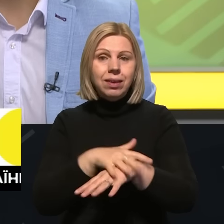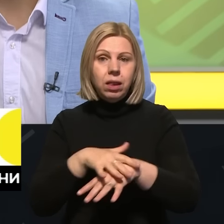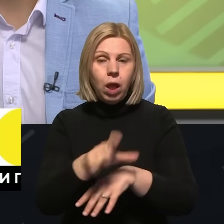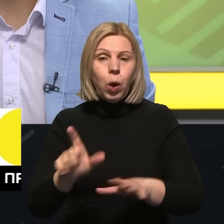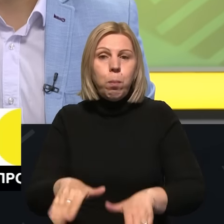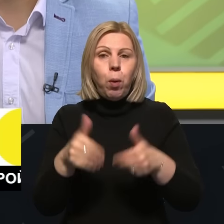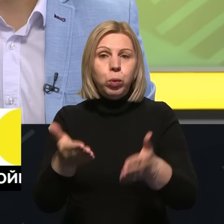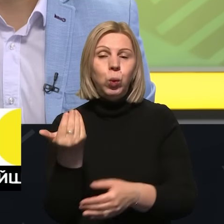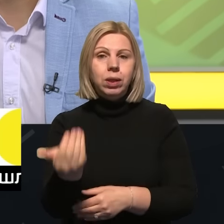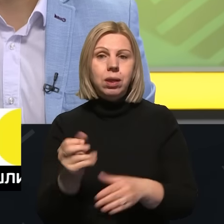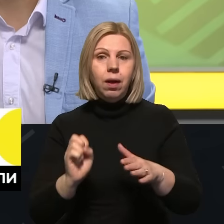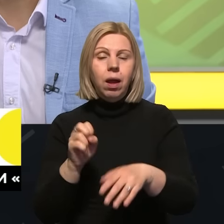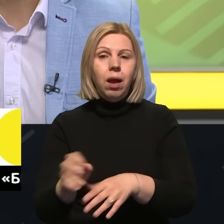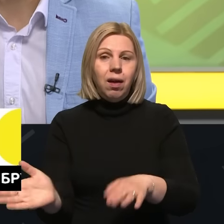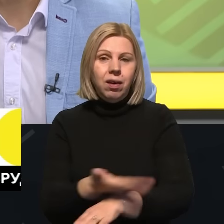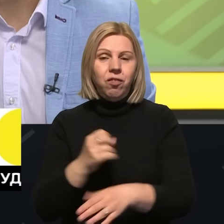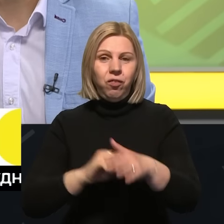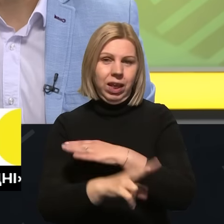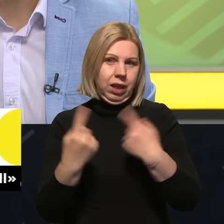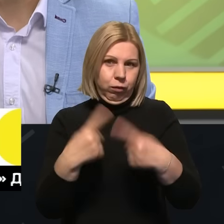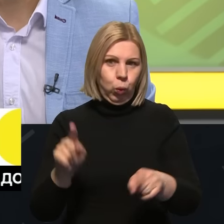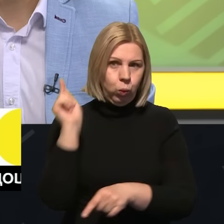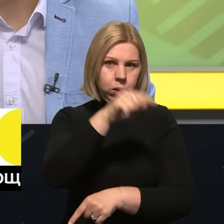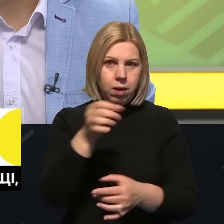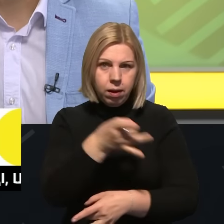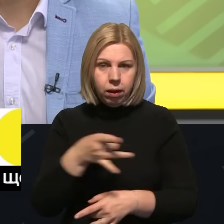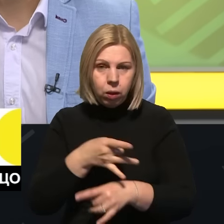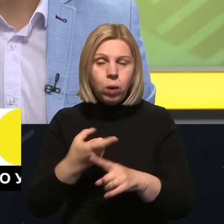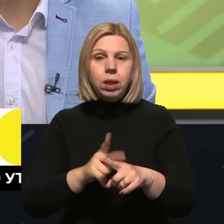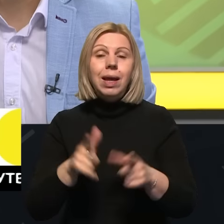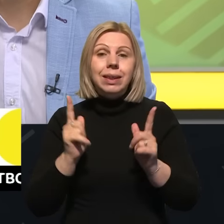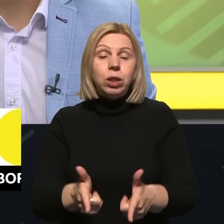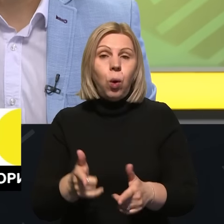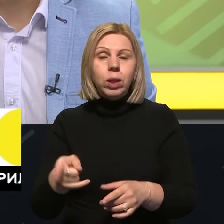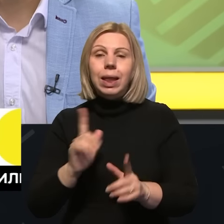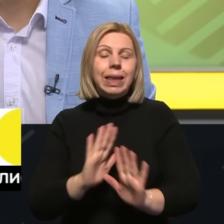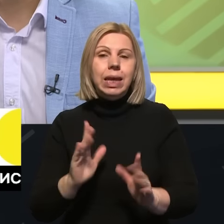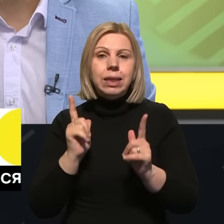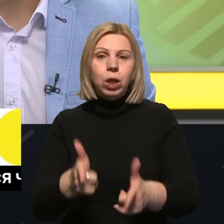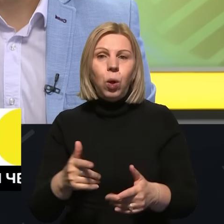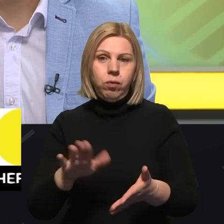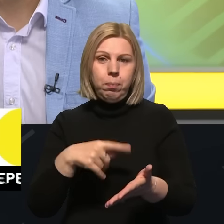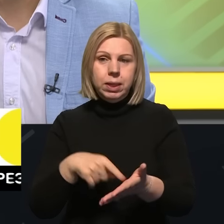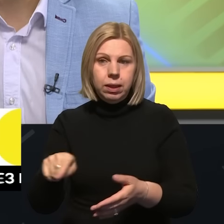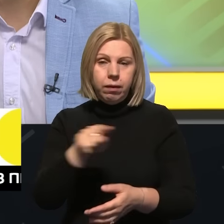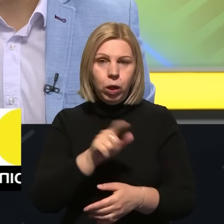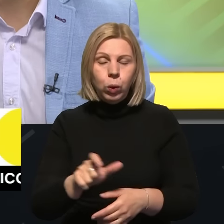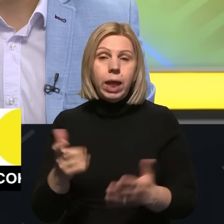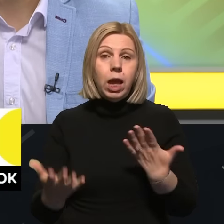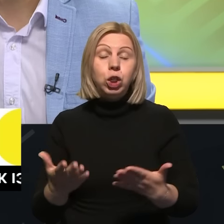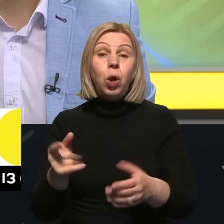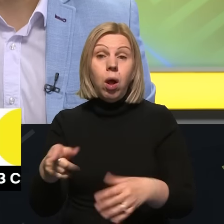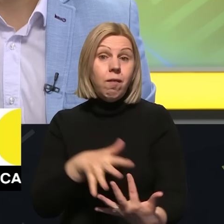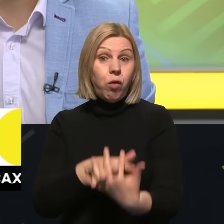пропонують їм виїхати в більш безпечні райони, звичайно, за згодою, і не тільки за згодою місцевих мешканців, тому що, якщо тривають